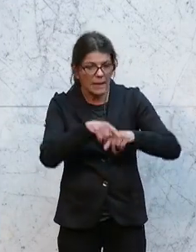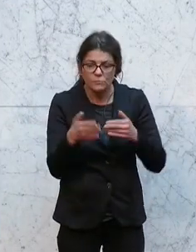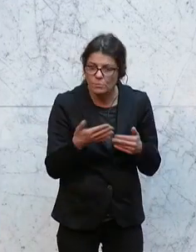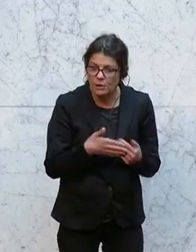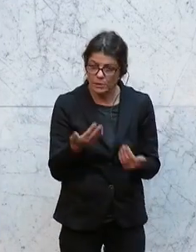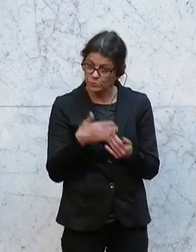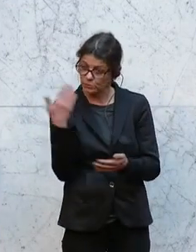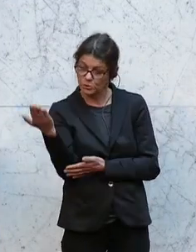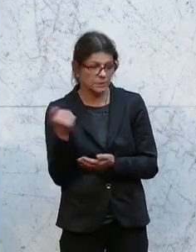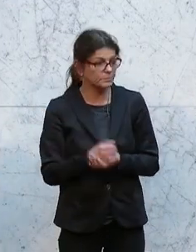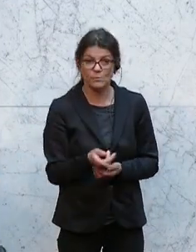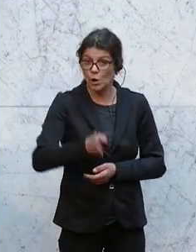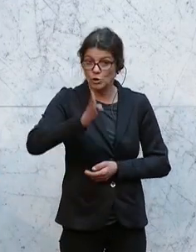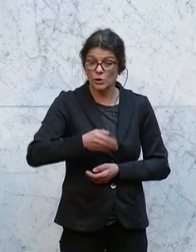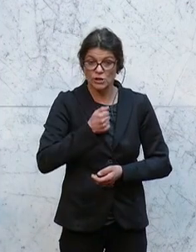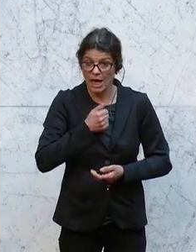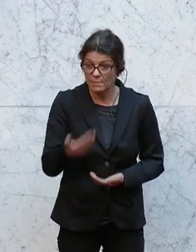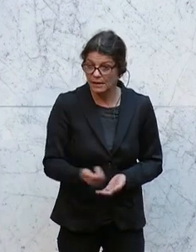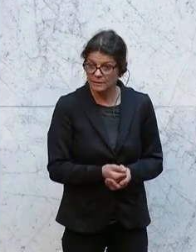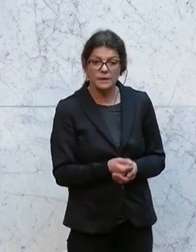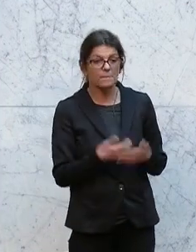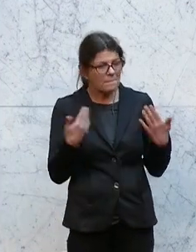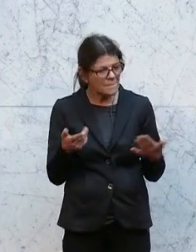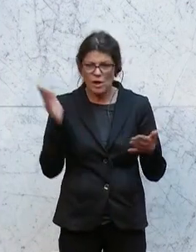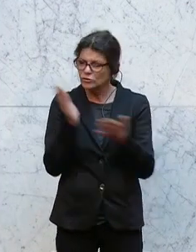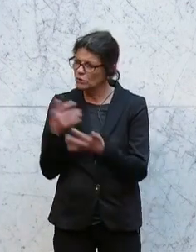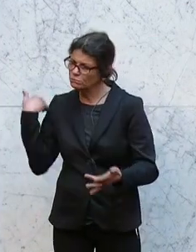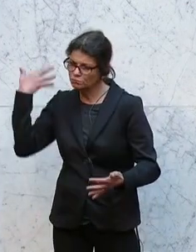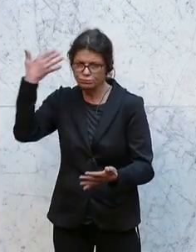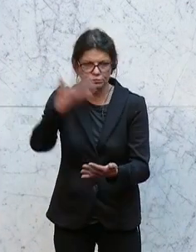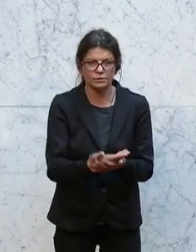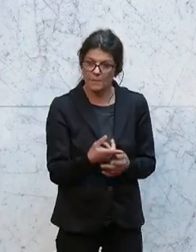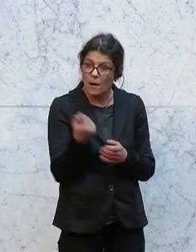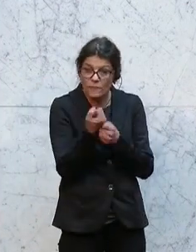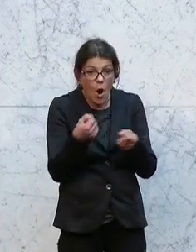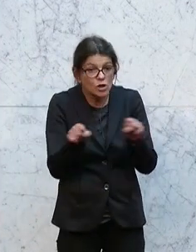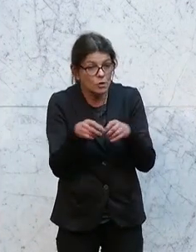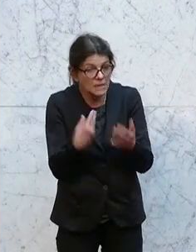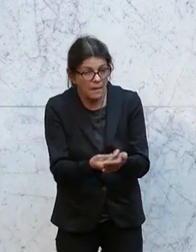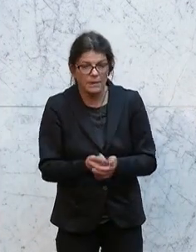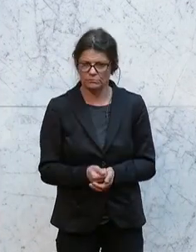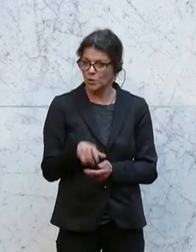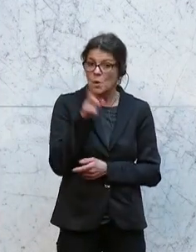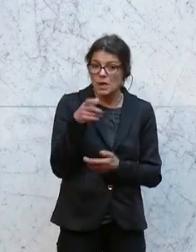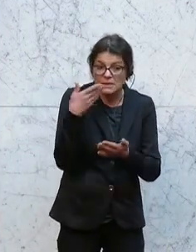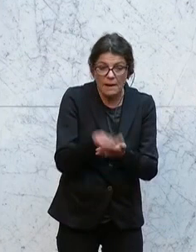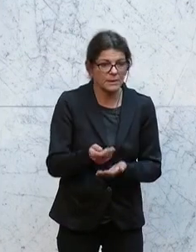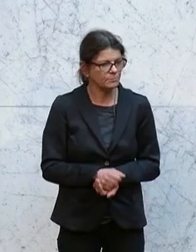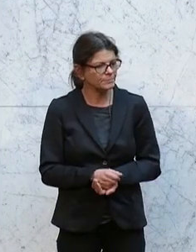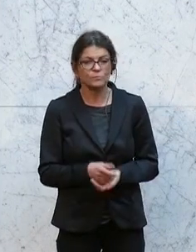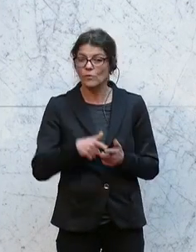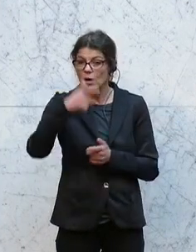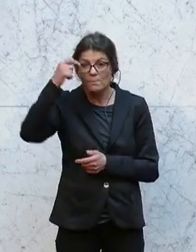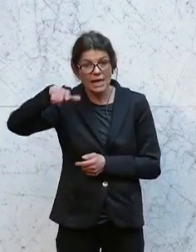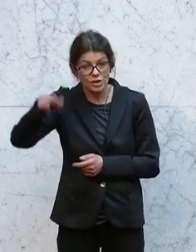wie zum Beispiel aus der südlichen Steiermark, die schon seit Jahren Workshops anbieten, die Kurse anbieten und Menschen